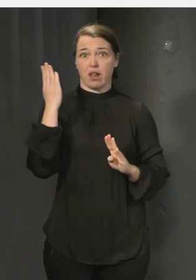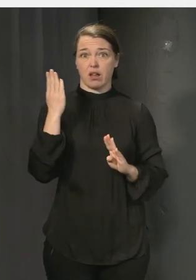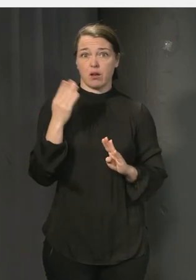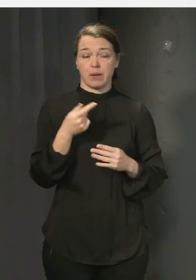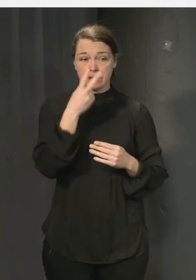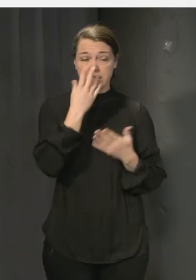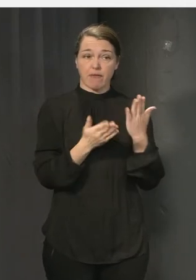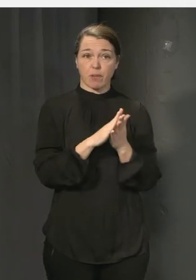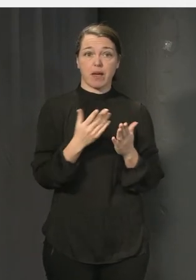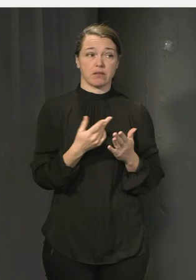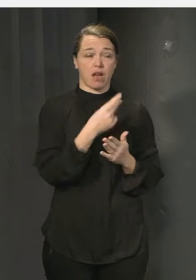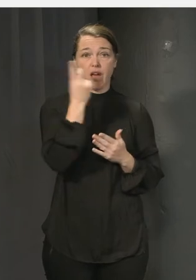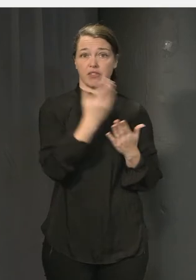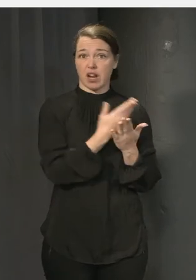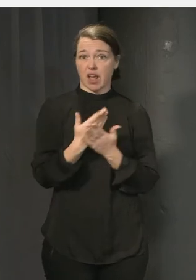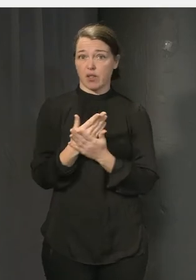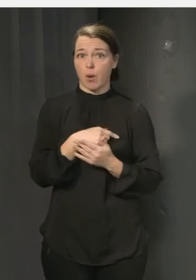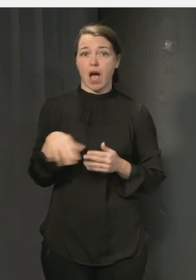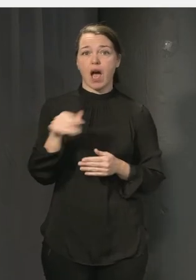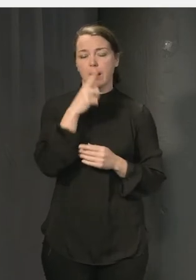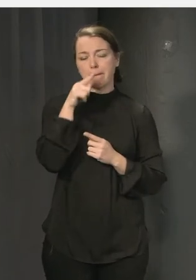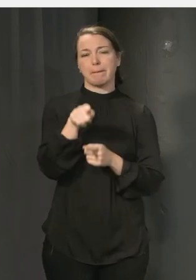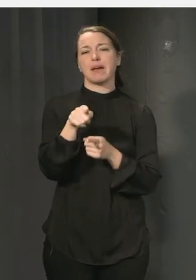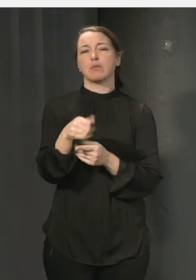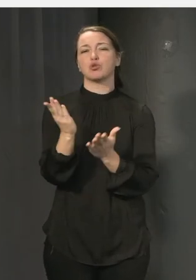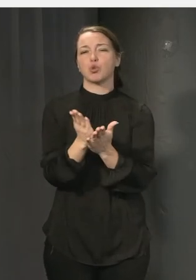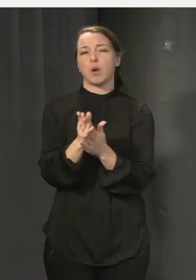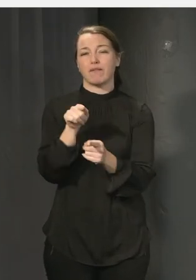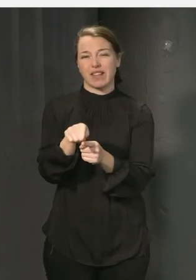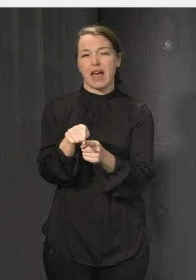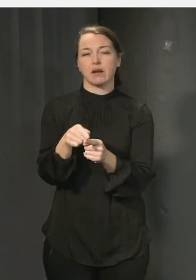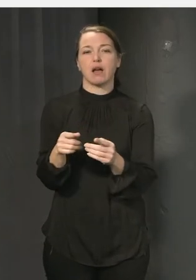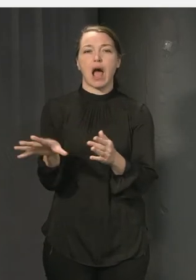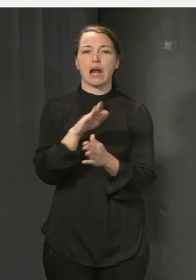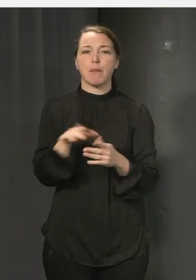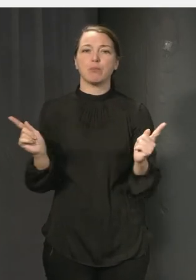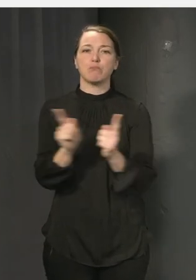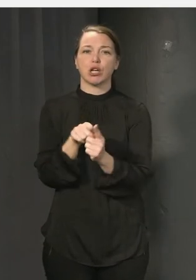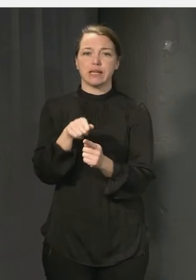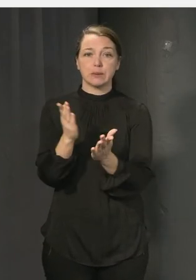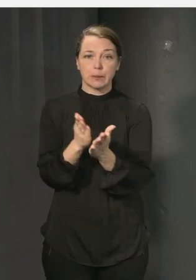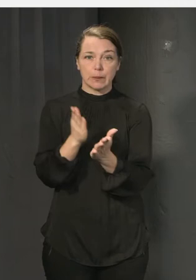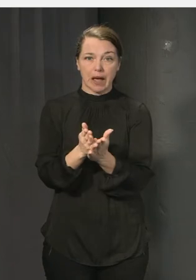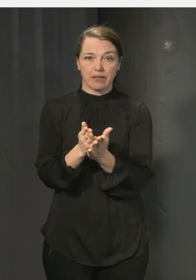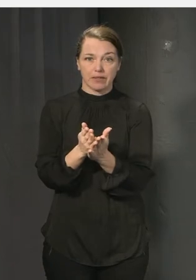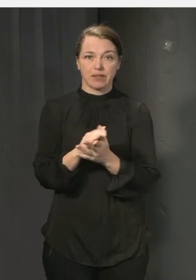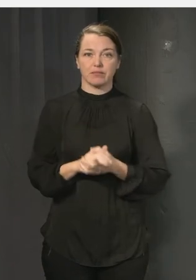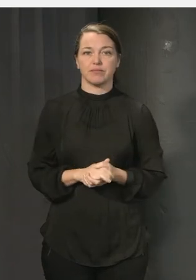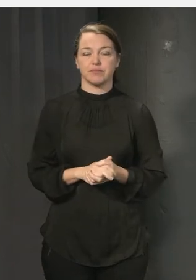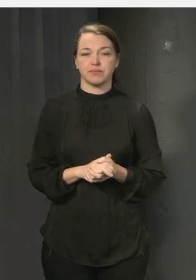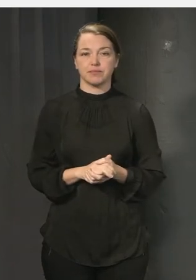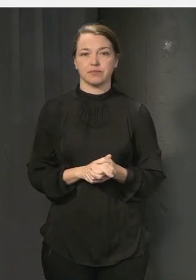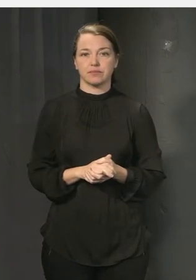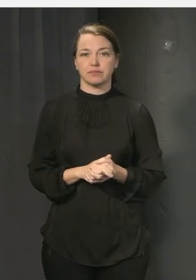Och då, alla liksom pekar på skolan, för i skolan, det är ju barns mötesplats, där träffas man sen, ja, och